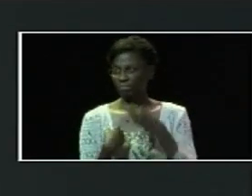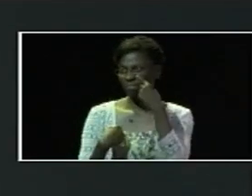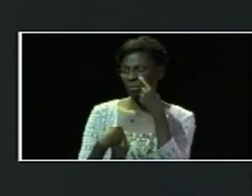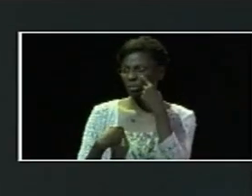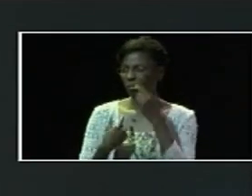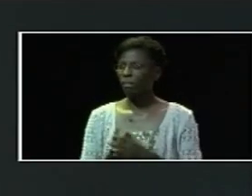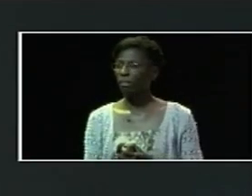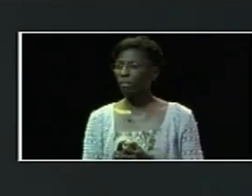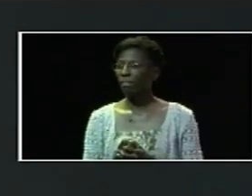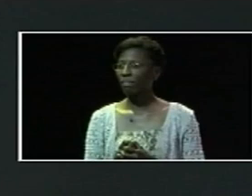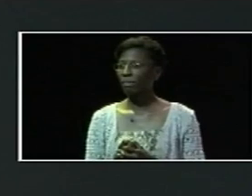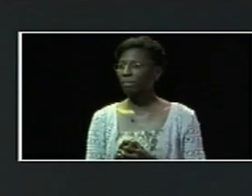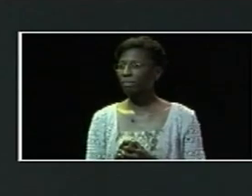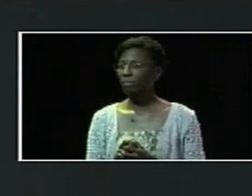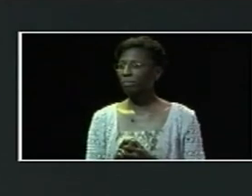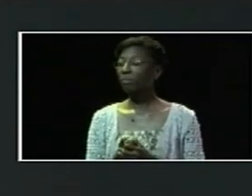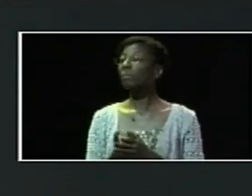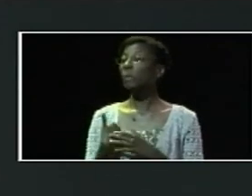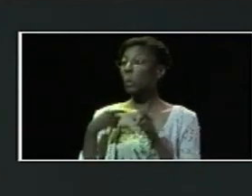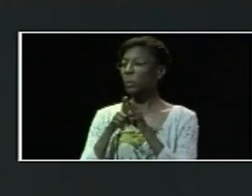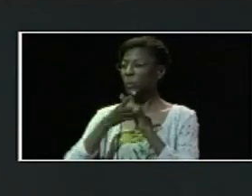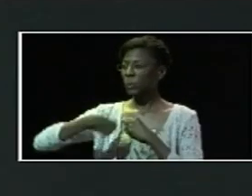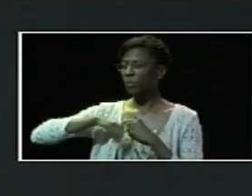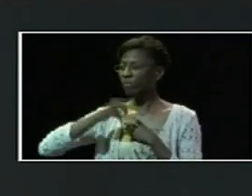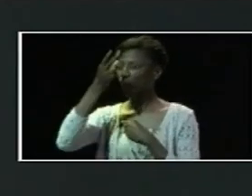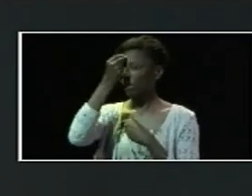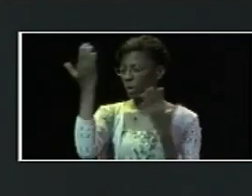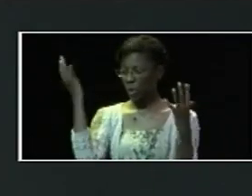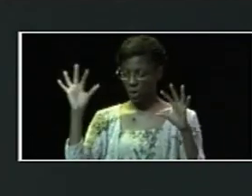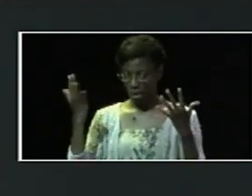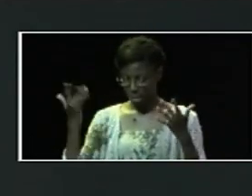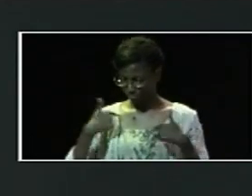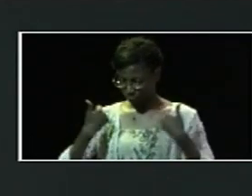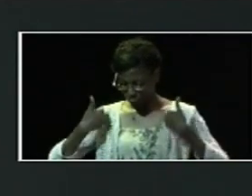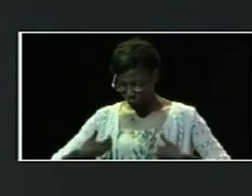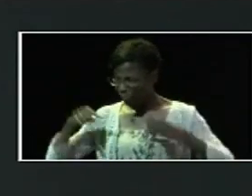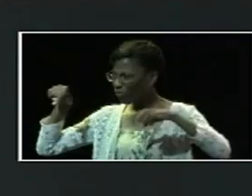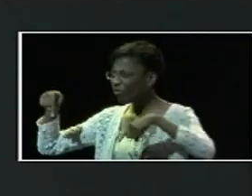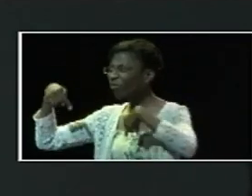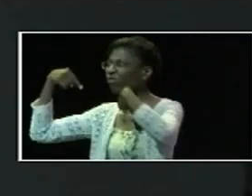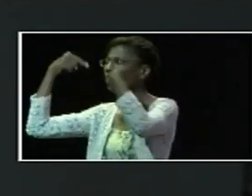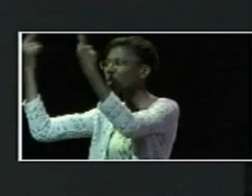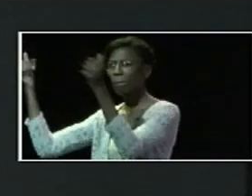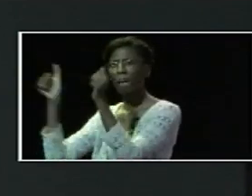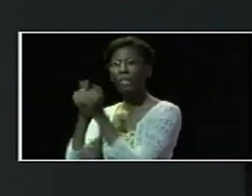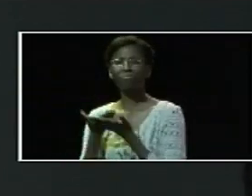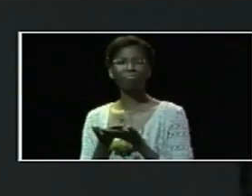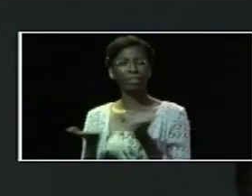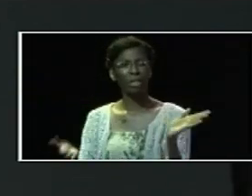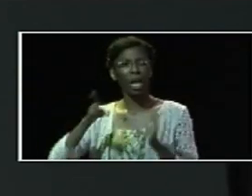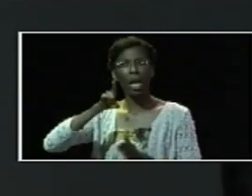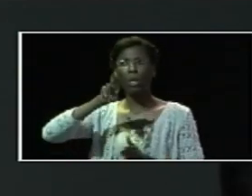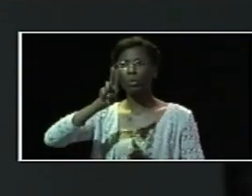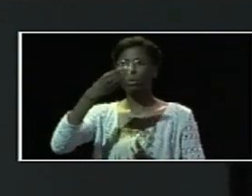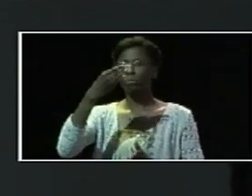cela signifie de